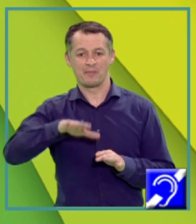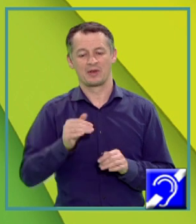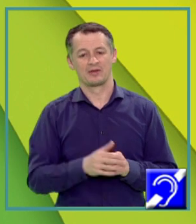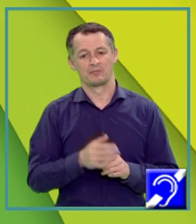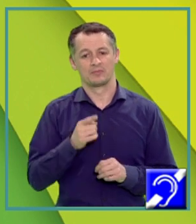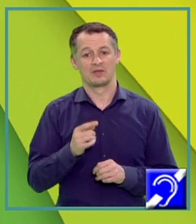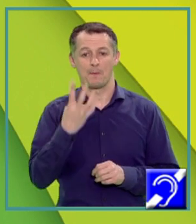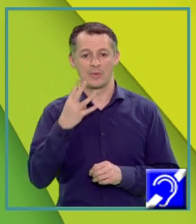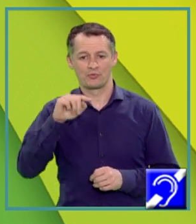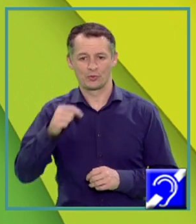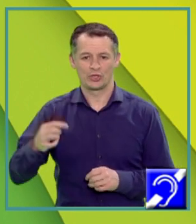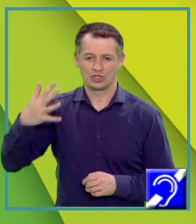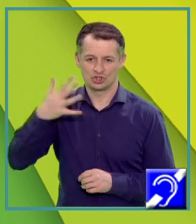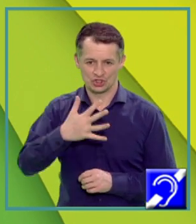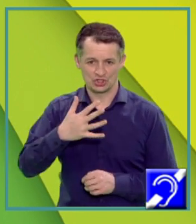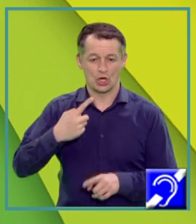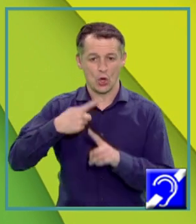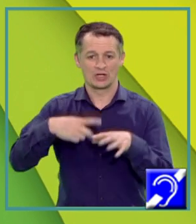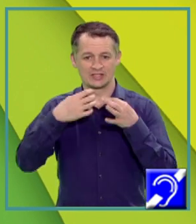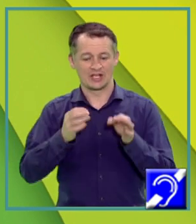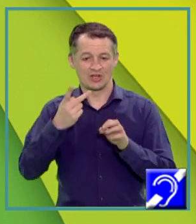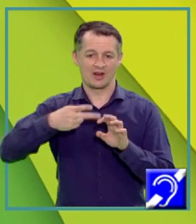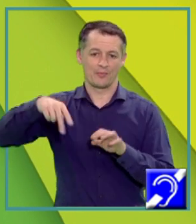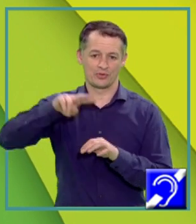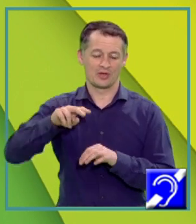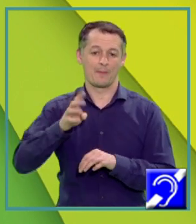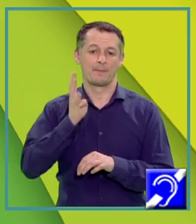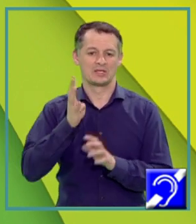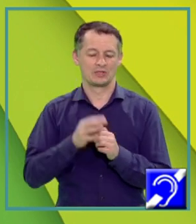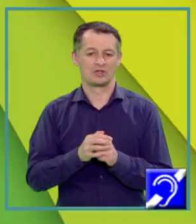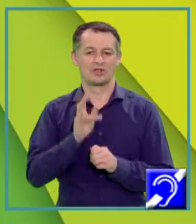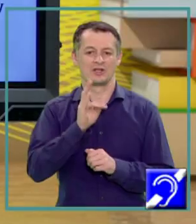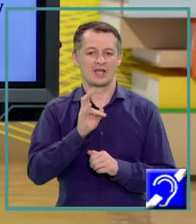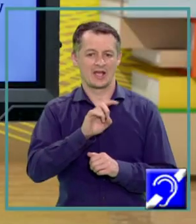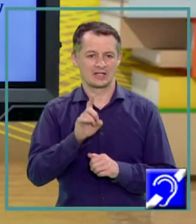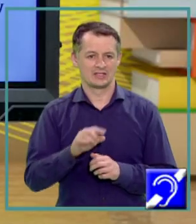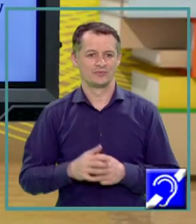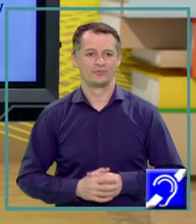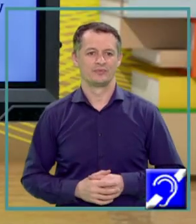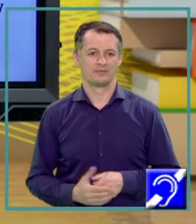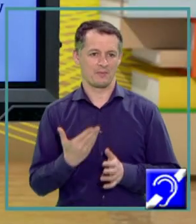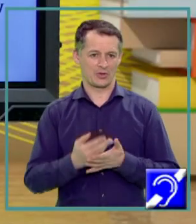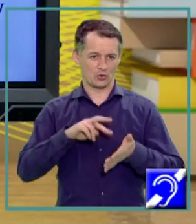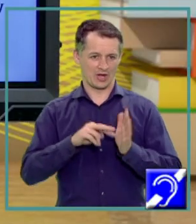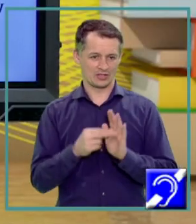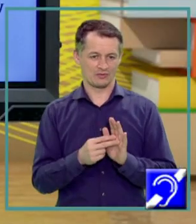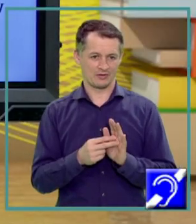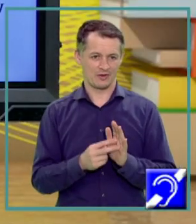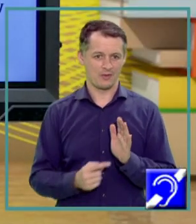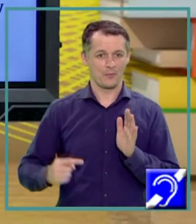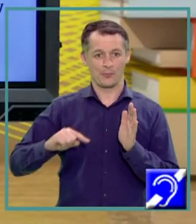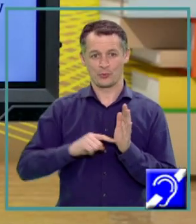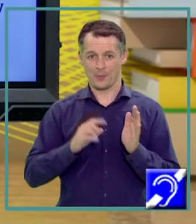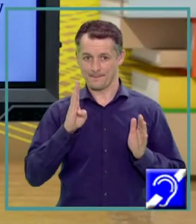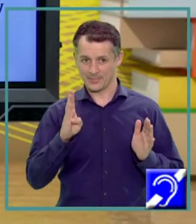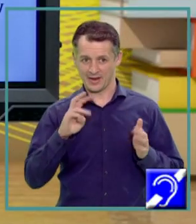valoarea 4,5 ori 10 la puterea a 14 Hz Pentru a rezolva sub punctul B al